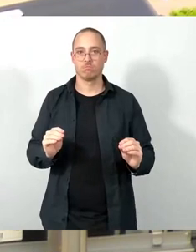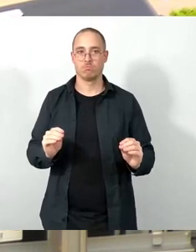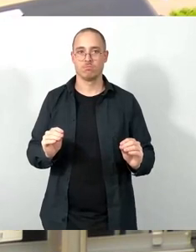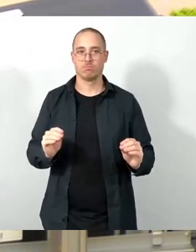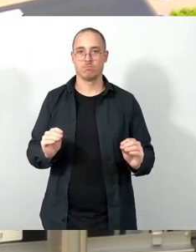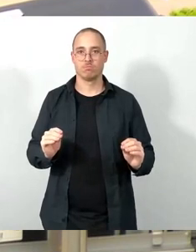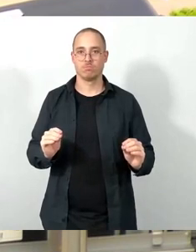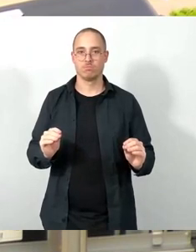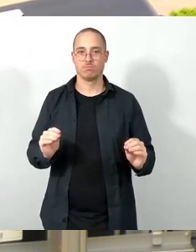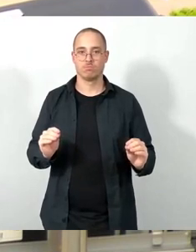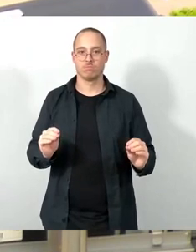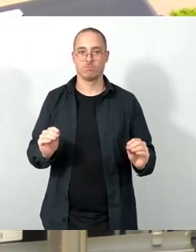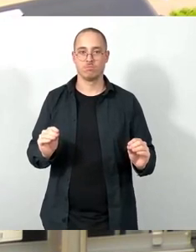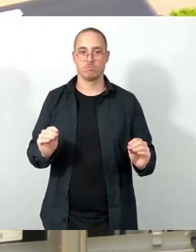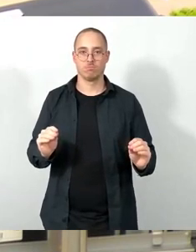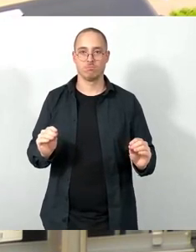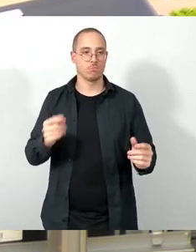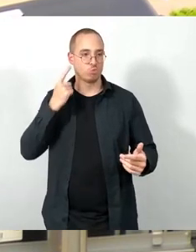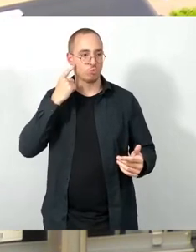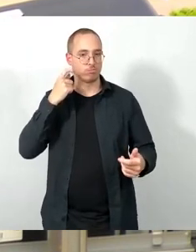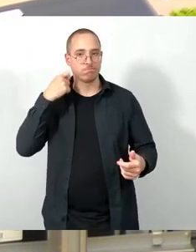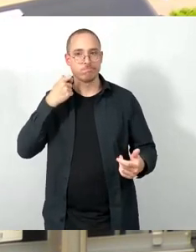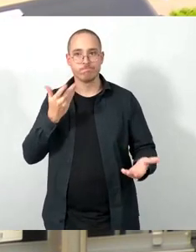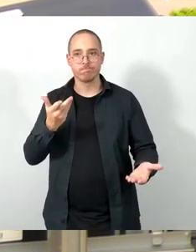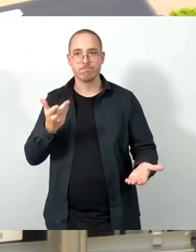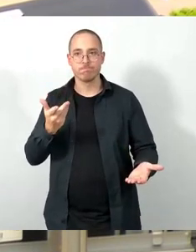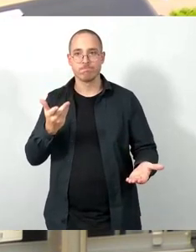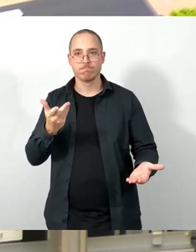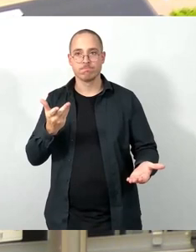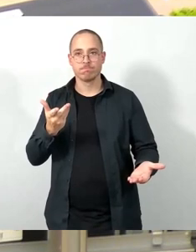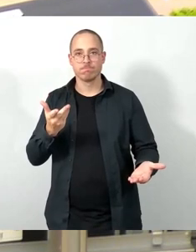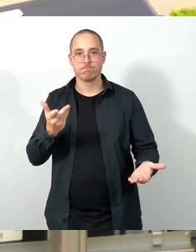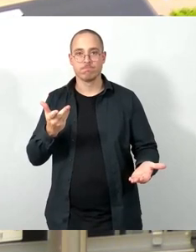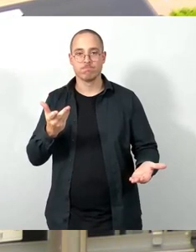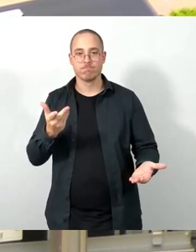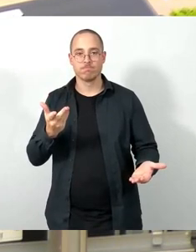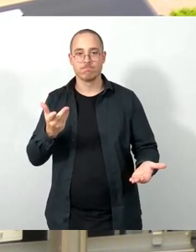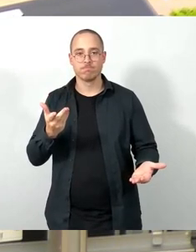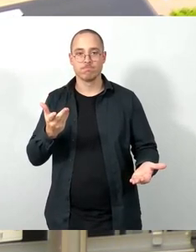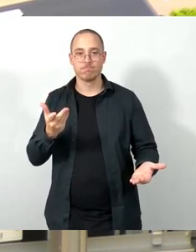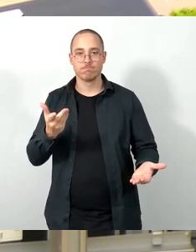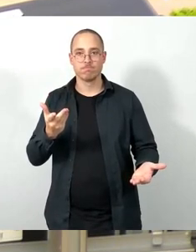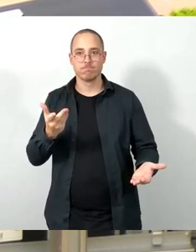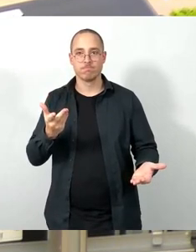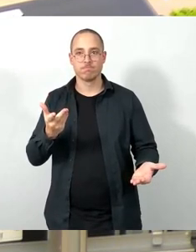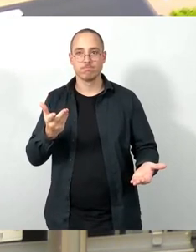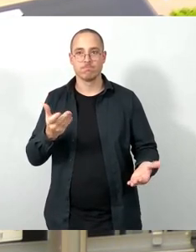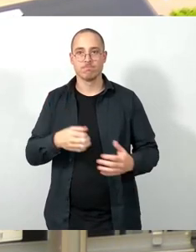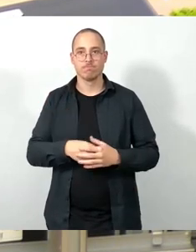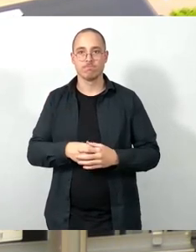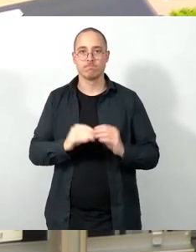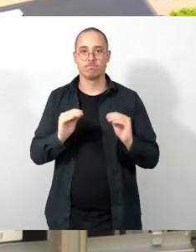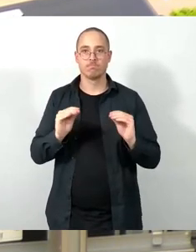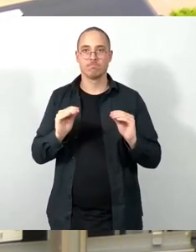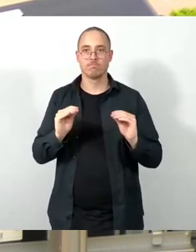Fragestunde gab es auch schon, die Fragen zum Thema Musikschule, wie geht es weiter mit dem Thema Herrenberg